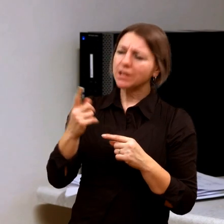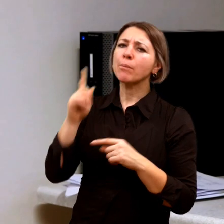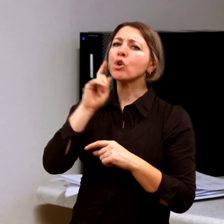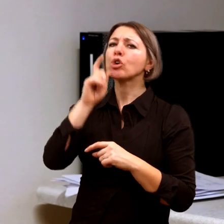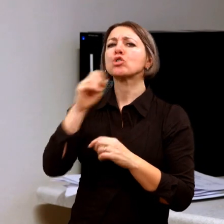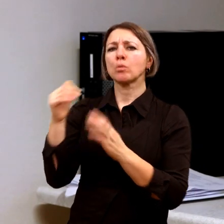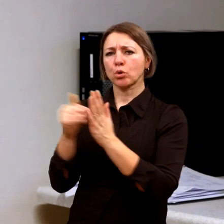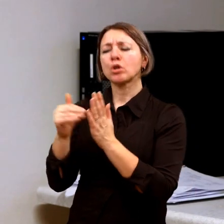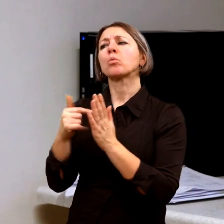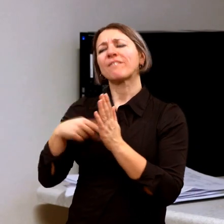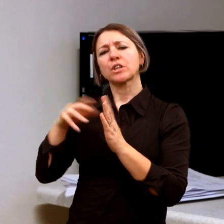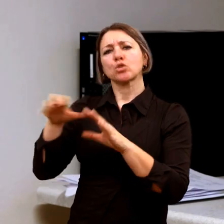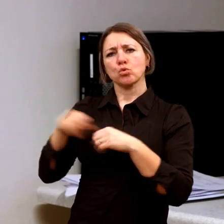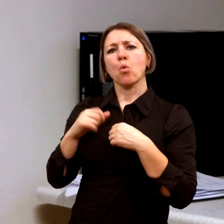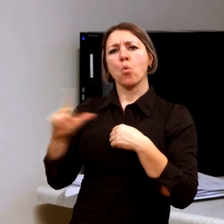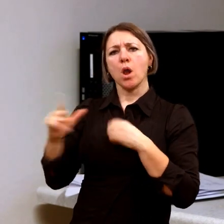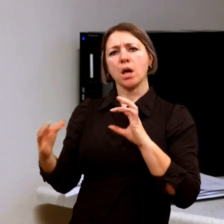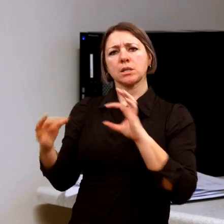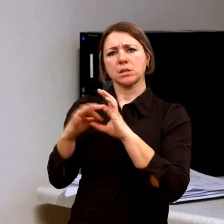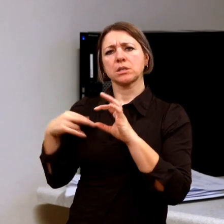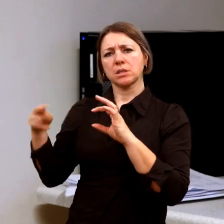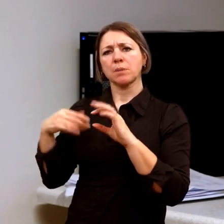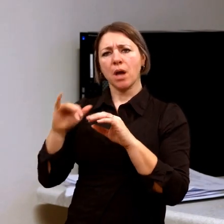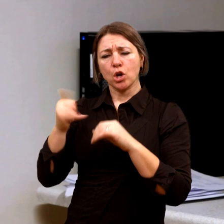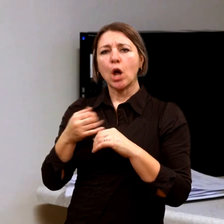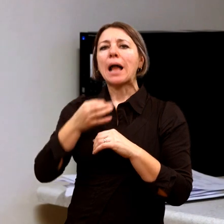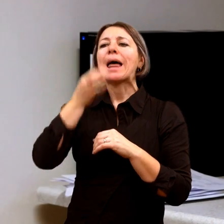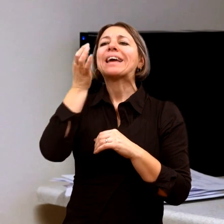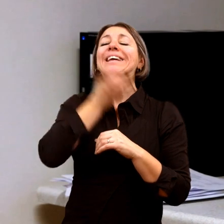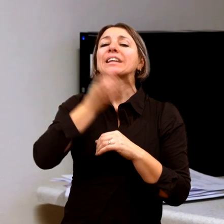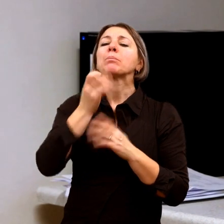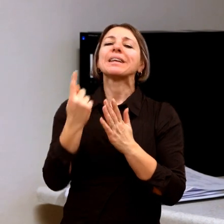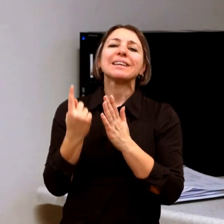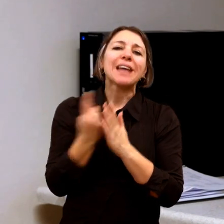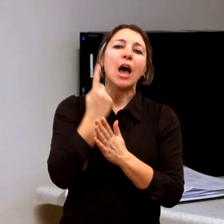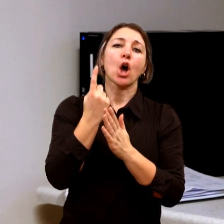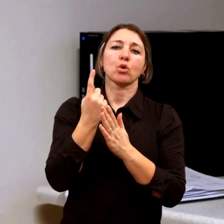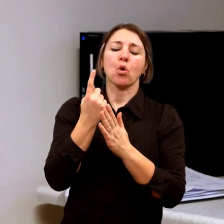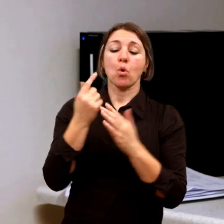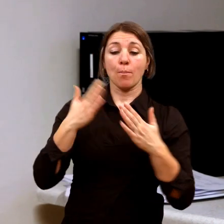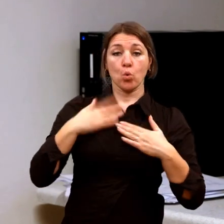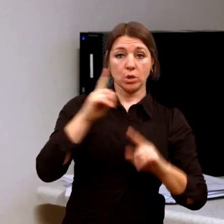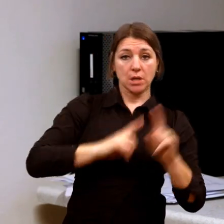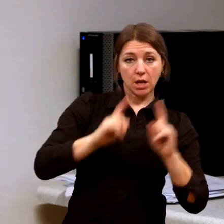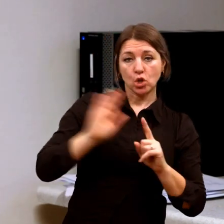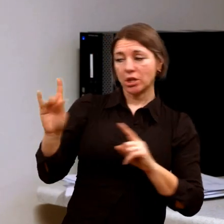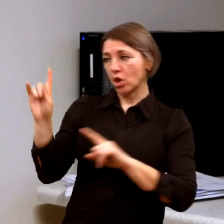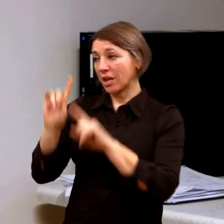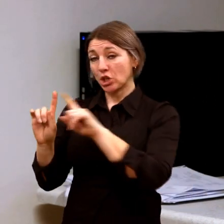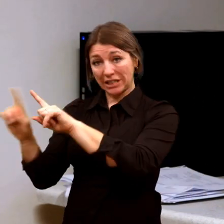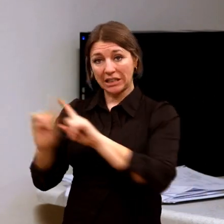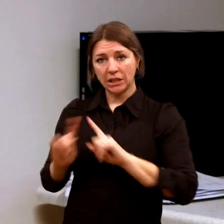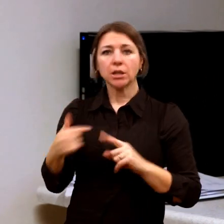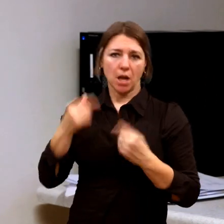si myslím, že by to mělo být jinak, ale musím říct, že respektuju jejich. Já jim to je říkám. To není moje